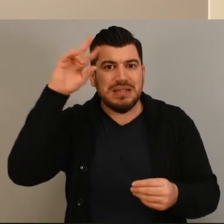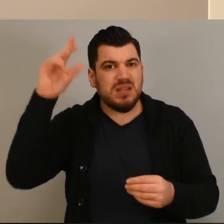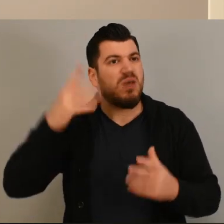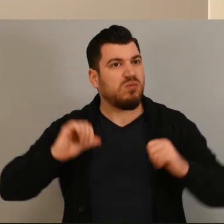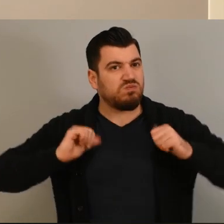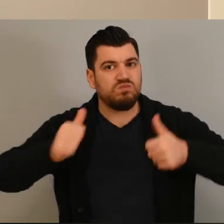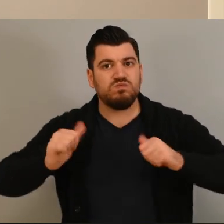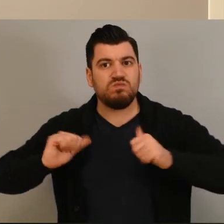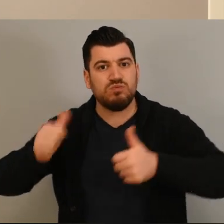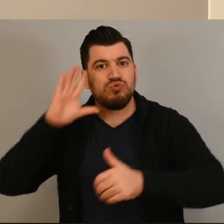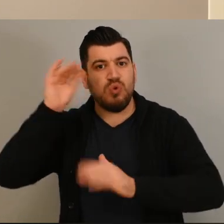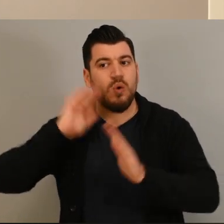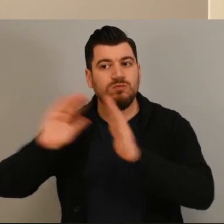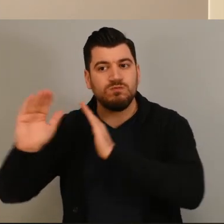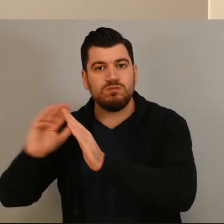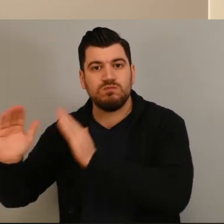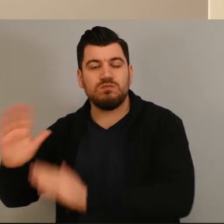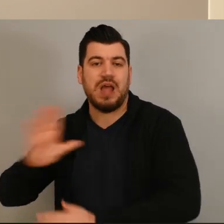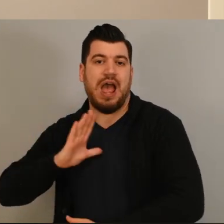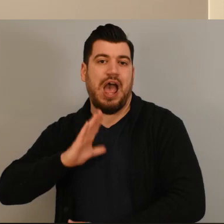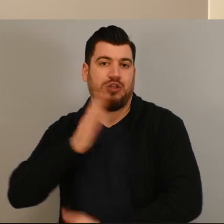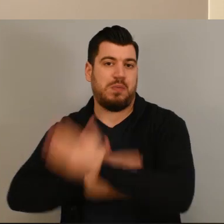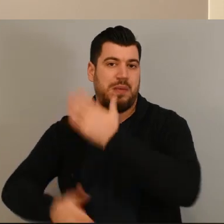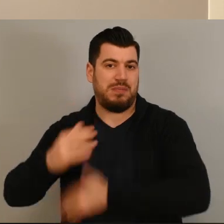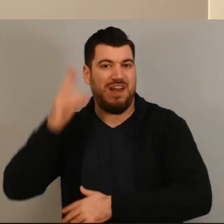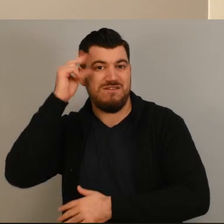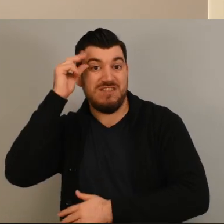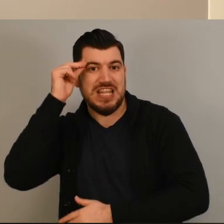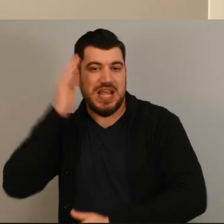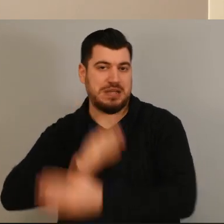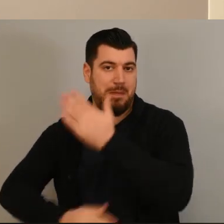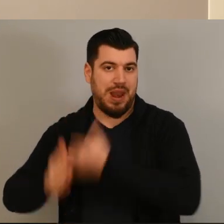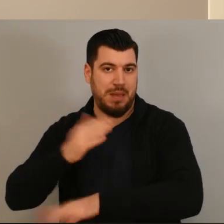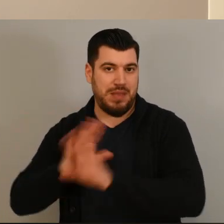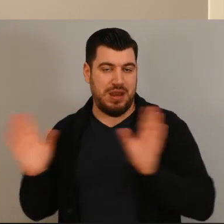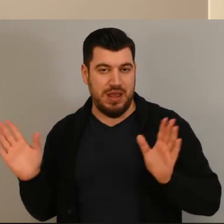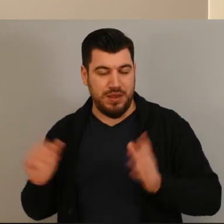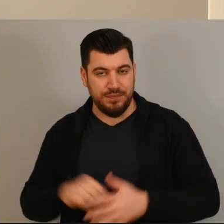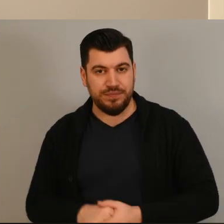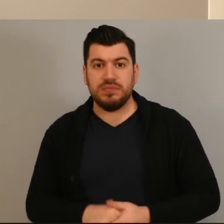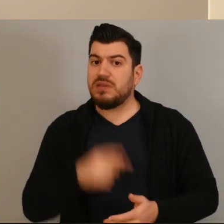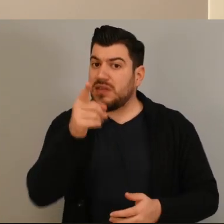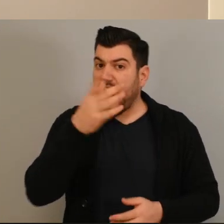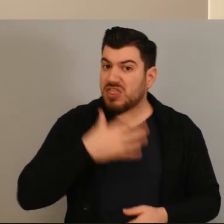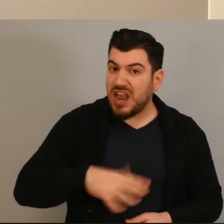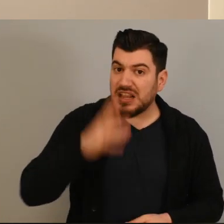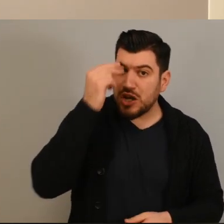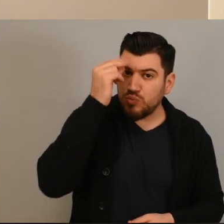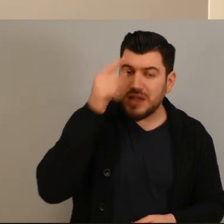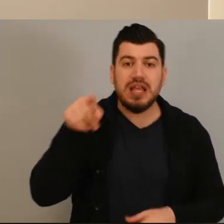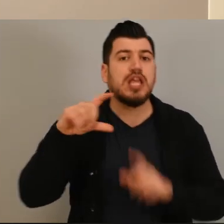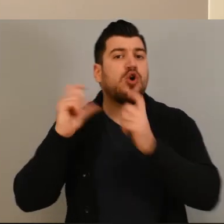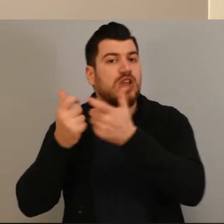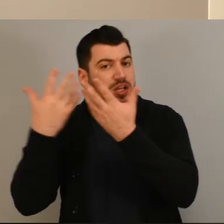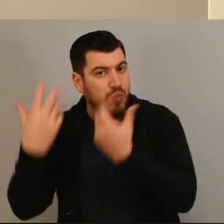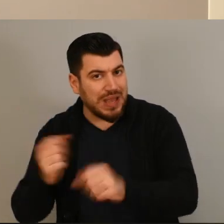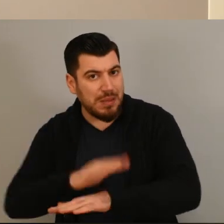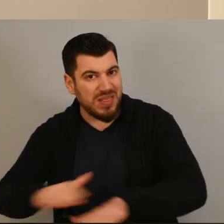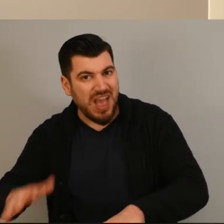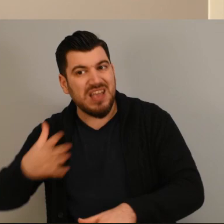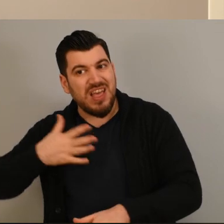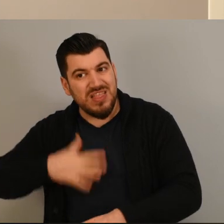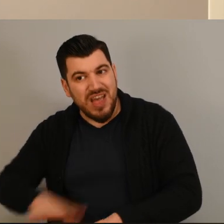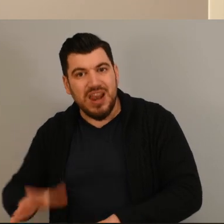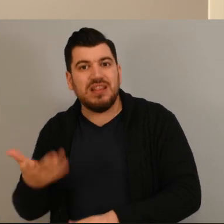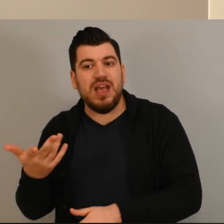Πολλές πρωτοβουλίες, ψάξτε, κινητοποιηθείτε όσοι έχετε κάποια αναπηρία και σπουδάζετε ή θέλετε να σπουδάσετε ή και οι οικογένειες